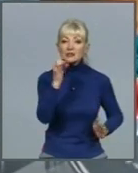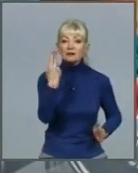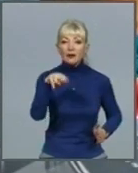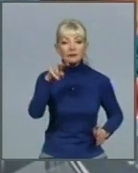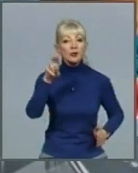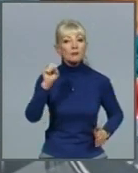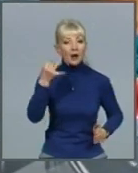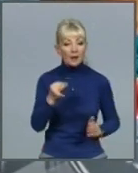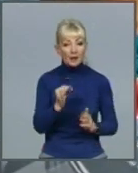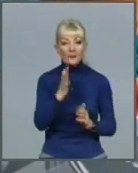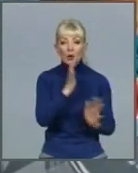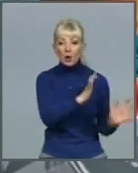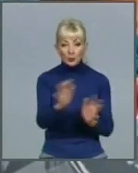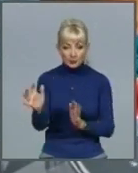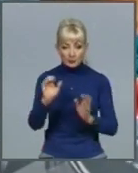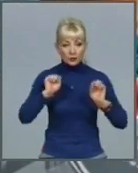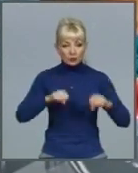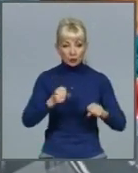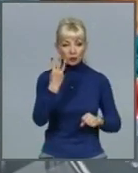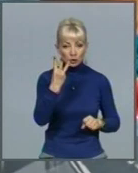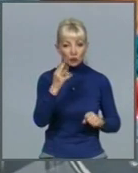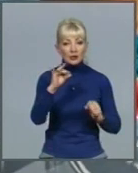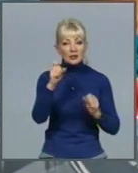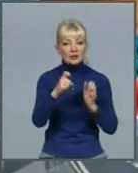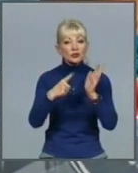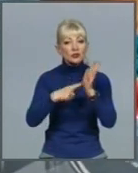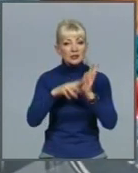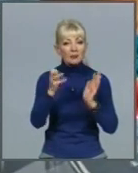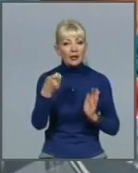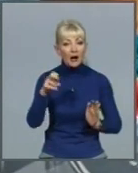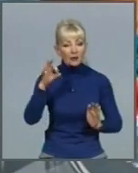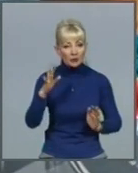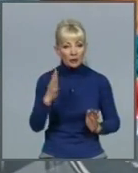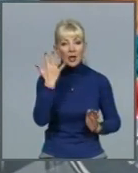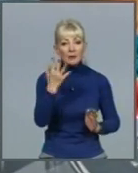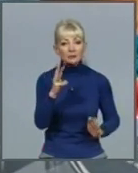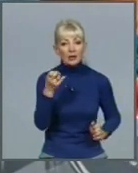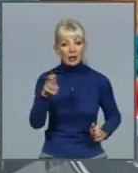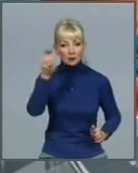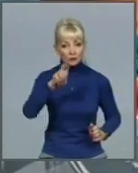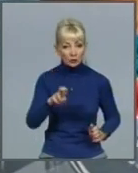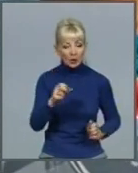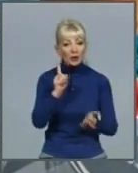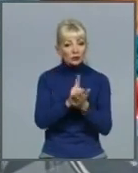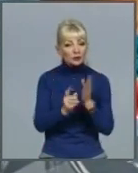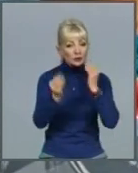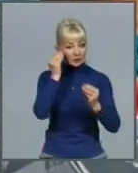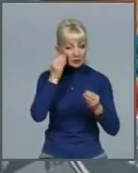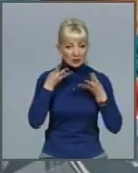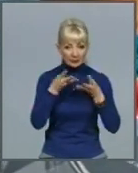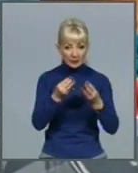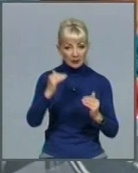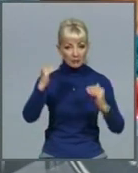3,6 мільярда СДР, еквівалент 5 мільярдів доларів. Та має на меті сприяти балансу платежів та